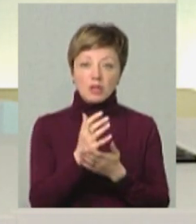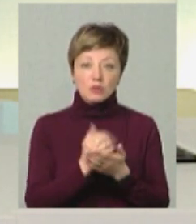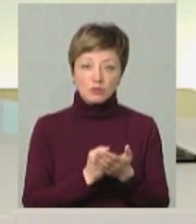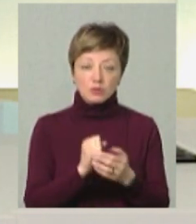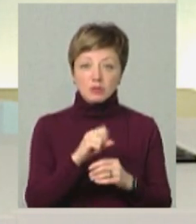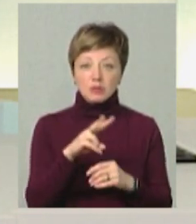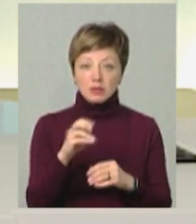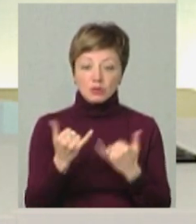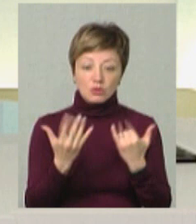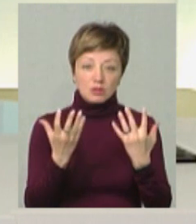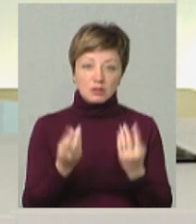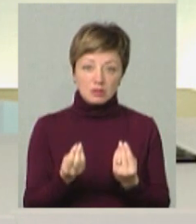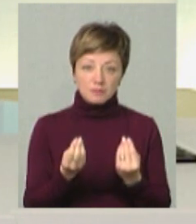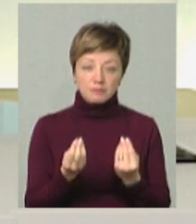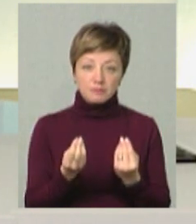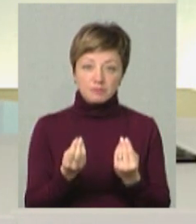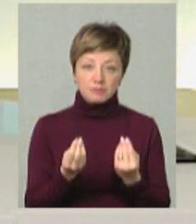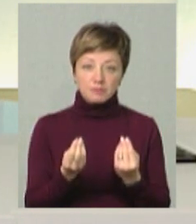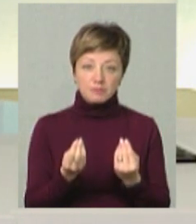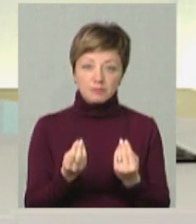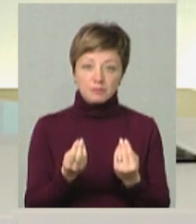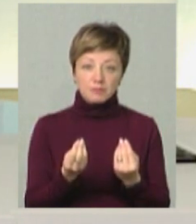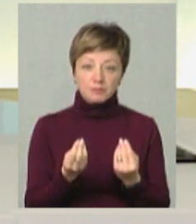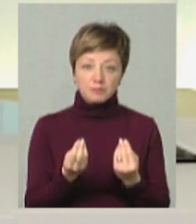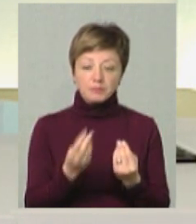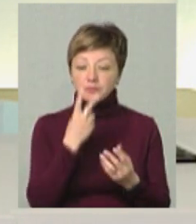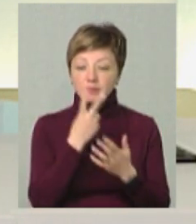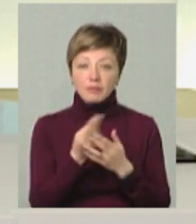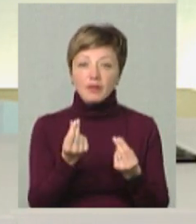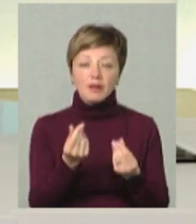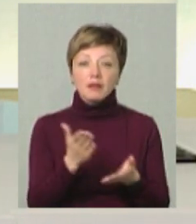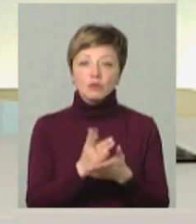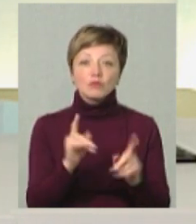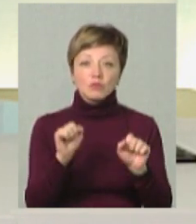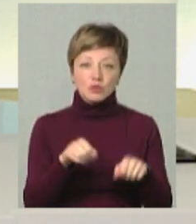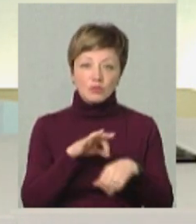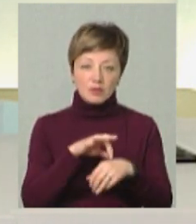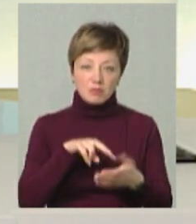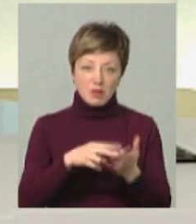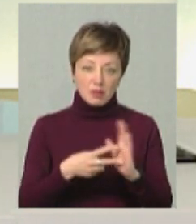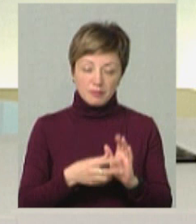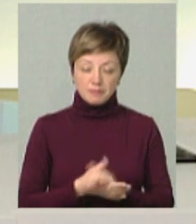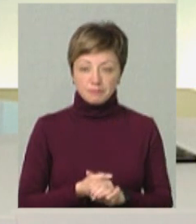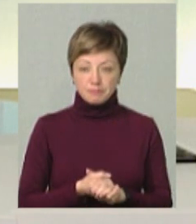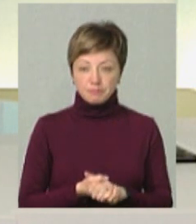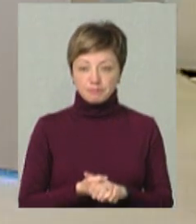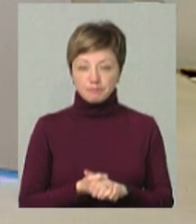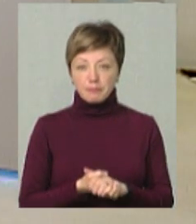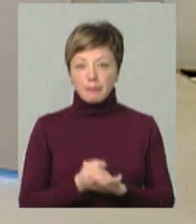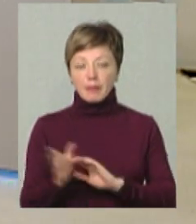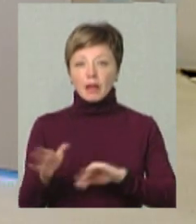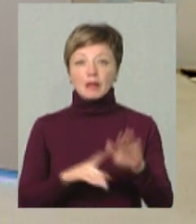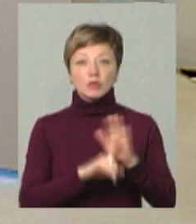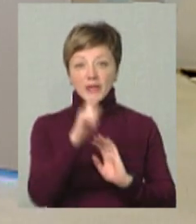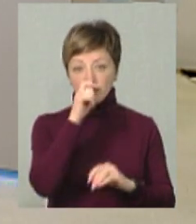але, ну, на сьогоднішній день, якби, ми виходимо з того, яке є фінансування, що ми можемо довести в планах підрядників. От на початку